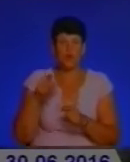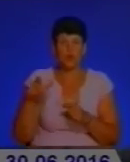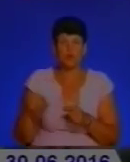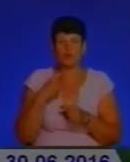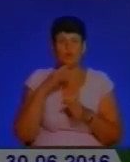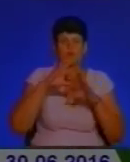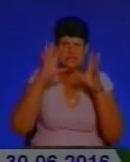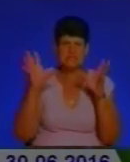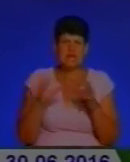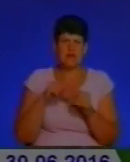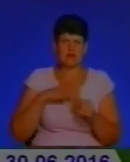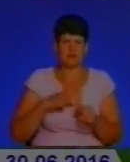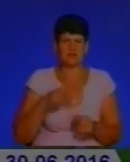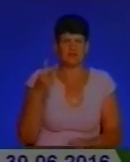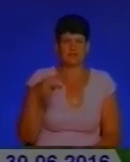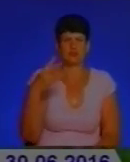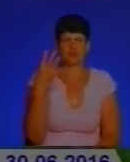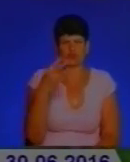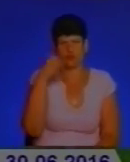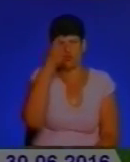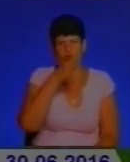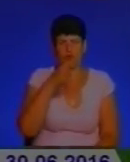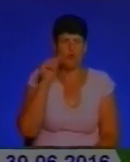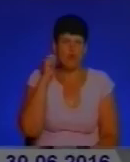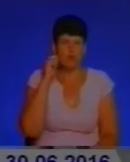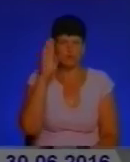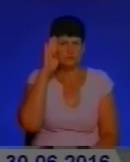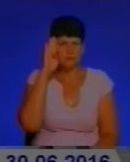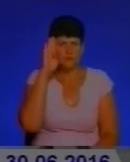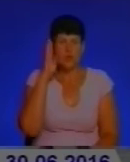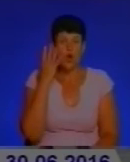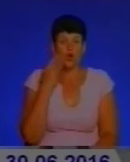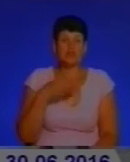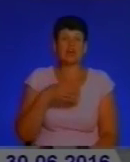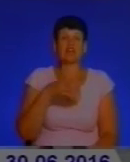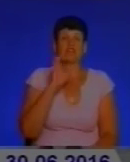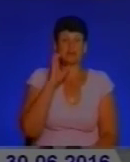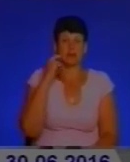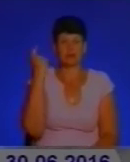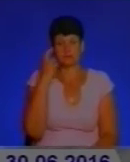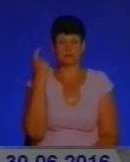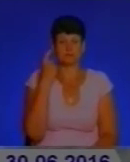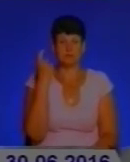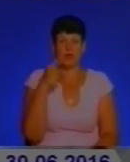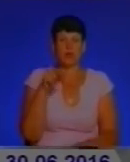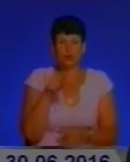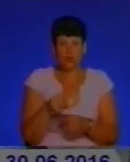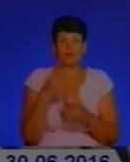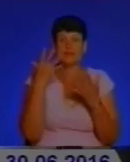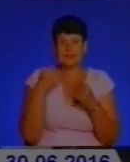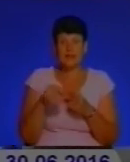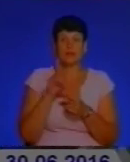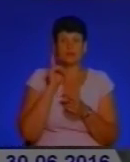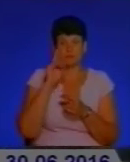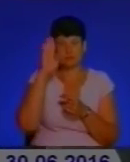загальний характер 24-гічного зловмисника. Особливо, коли хильне оковитої. А того дня молодий чоловік випивав